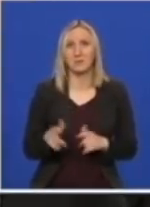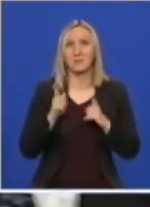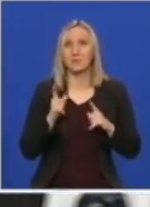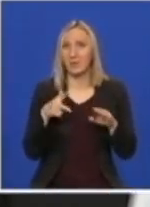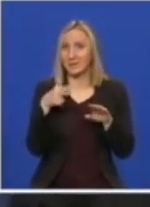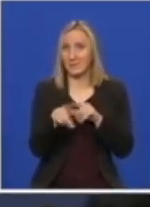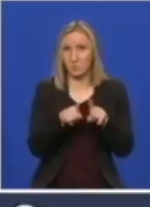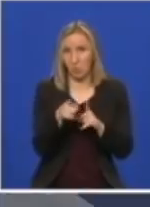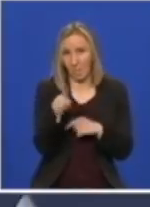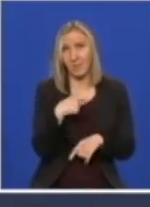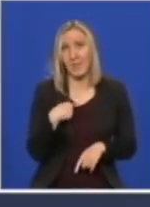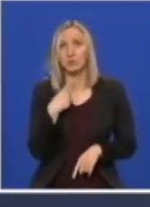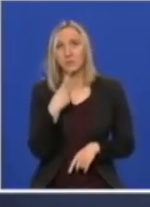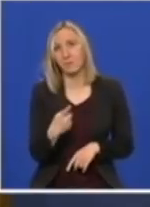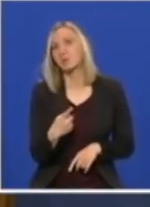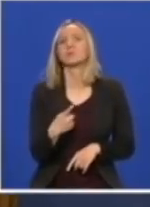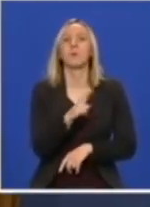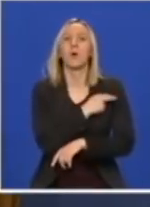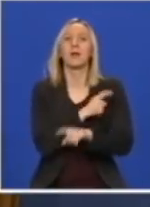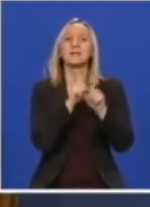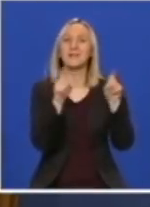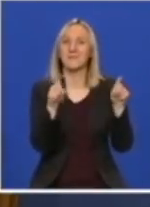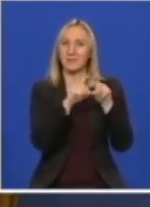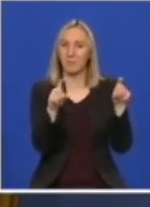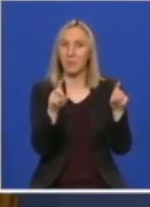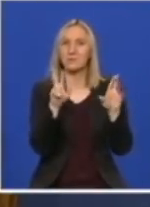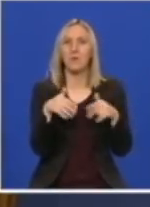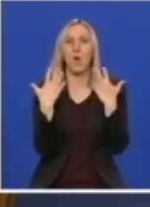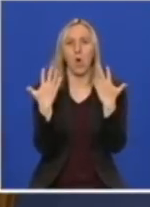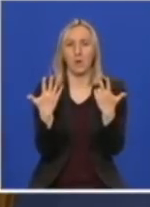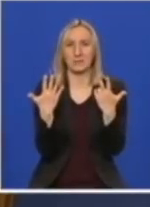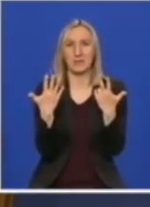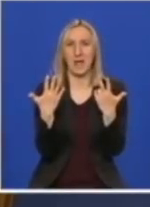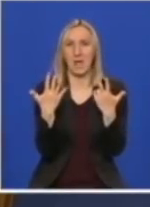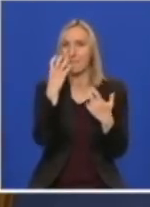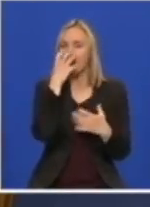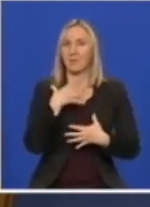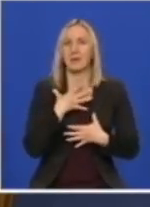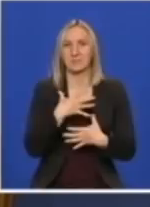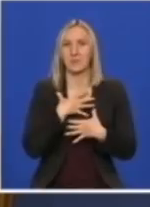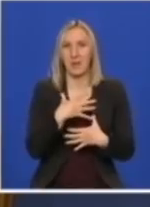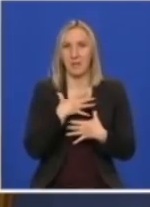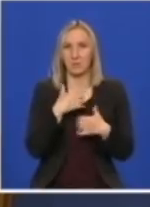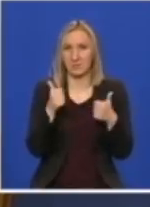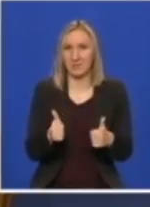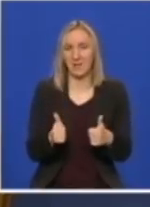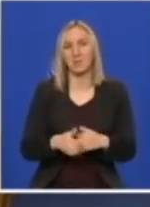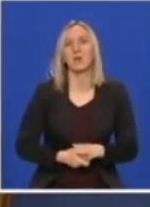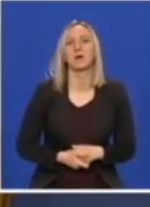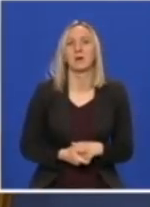završiša kolege, u klinici za infektivne i tropske bolesti ima osam bolesnika na respirator u ovom trenutku,